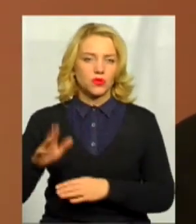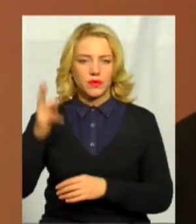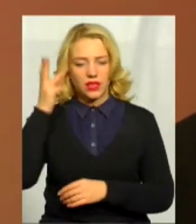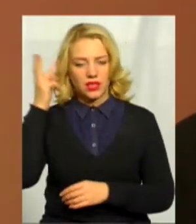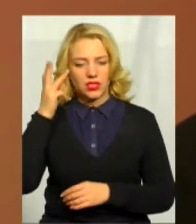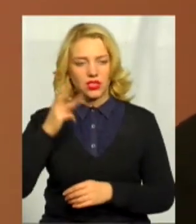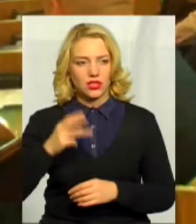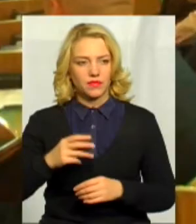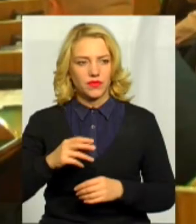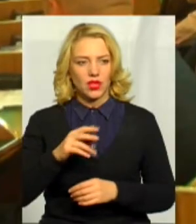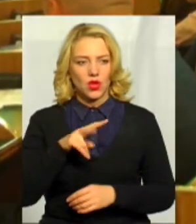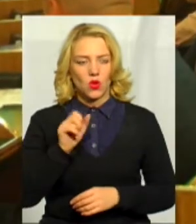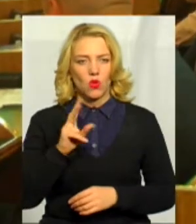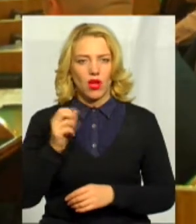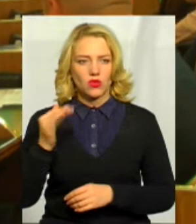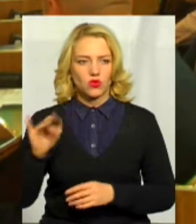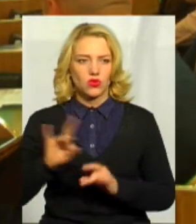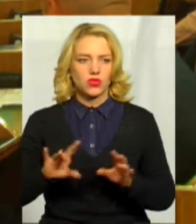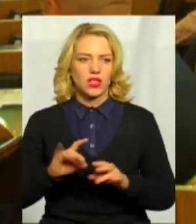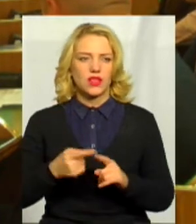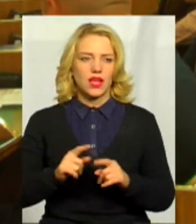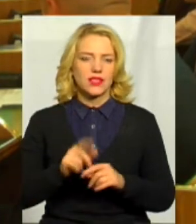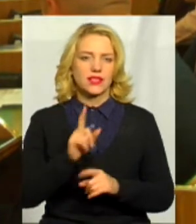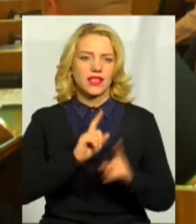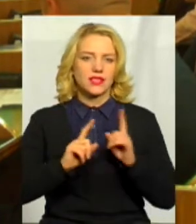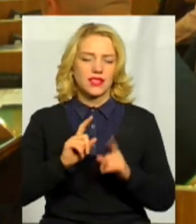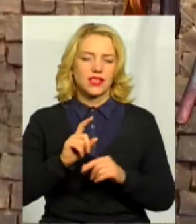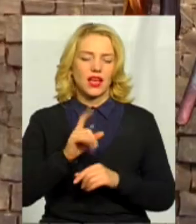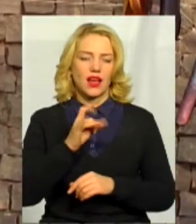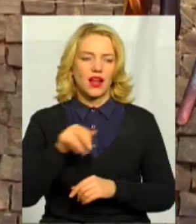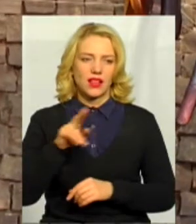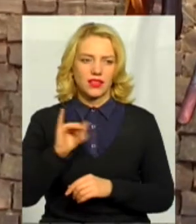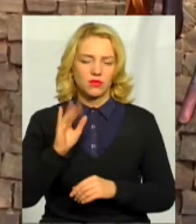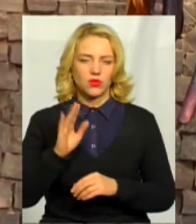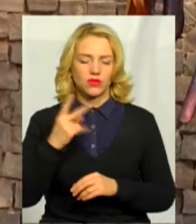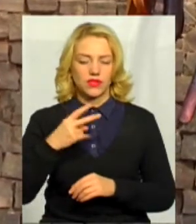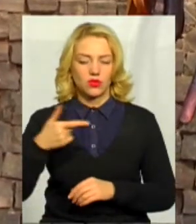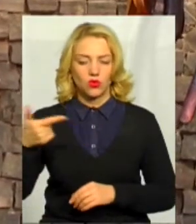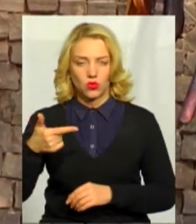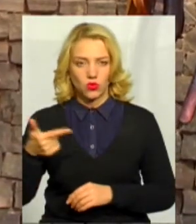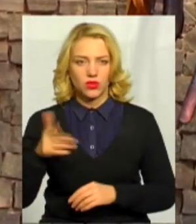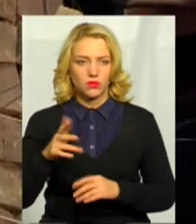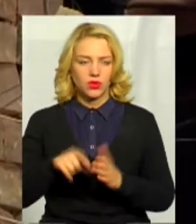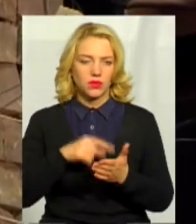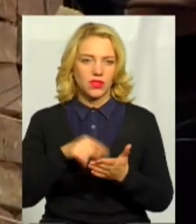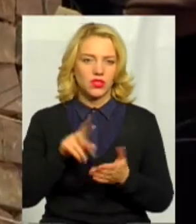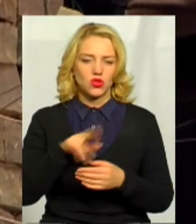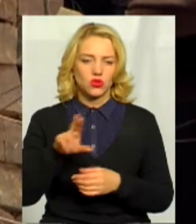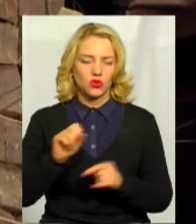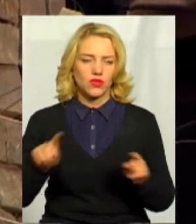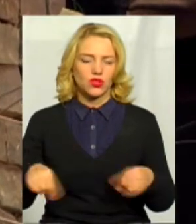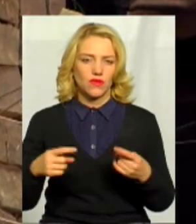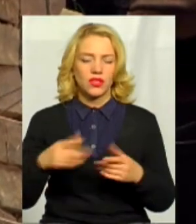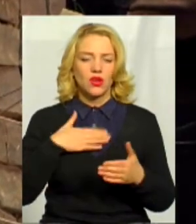Валентина Лукашу каже, на черговій сесії обласної ради, яка відбудеться 20 грудня, буде винесено питання щодо влаштування громадського обговорення,